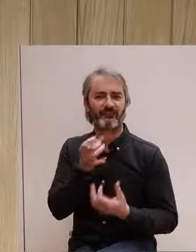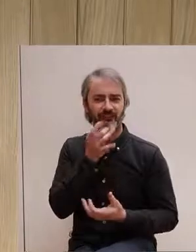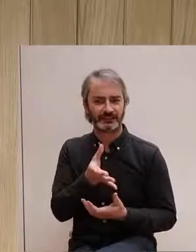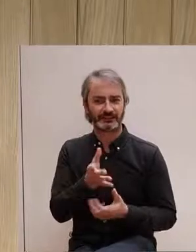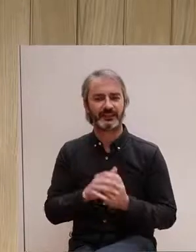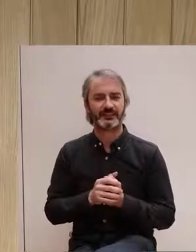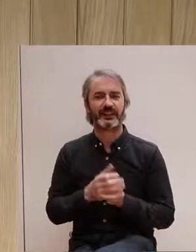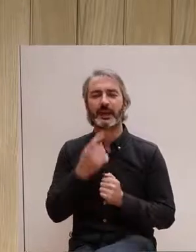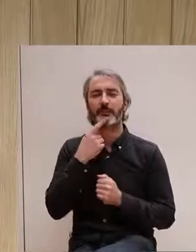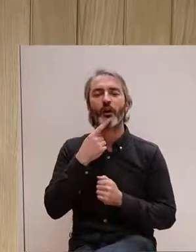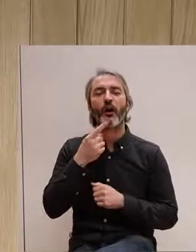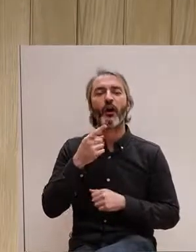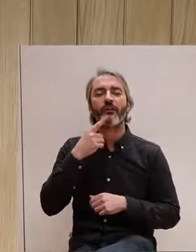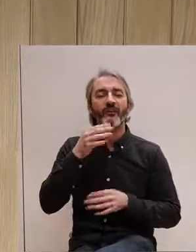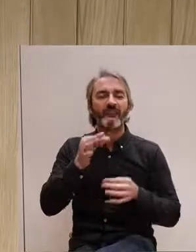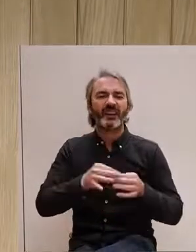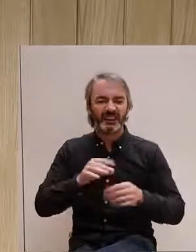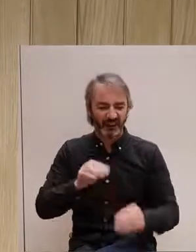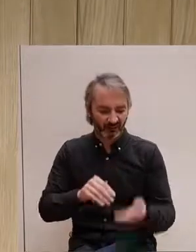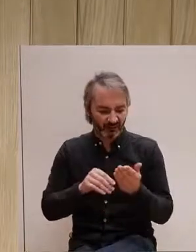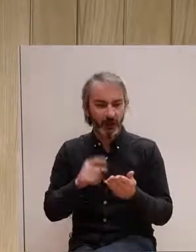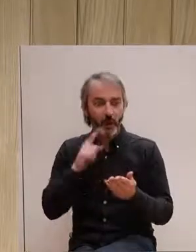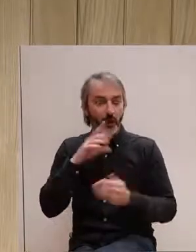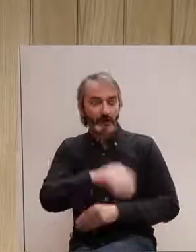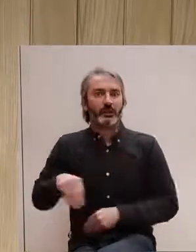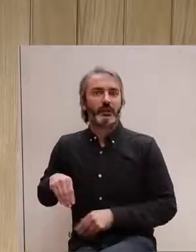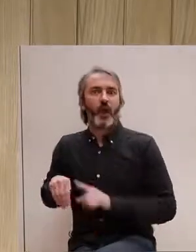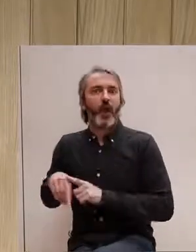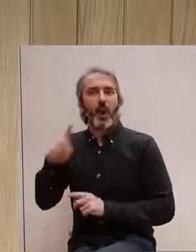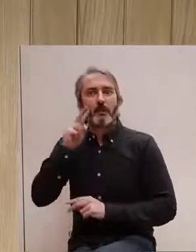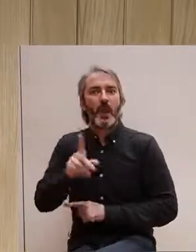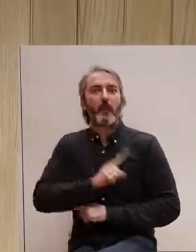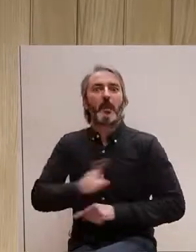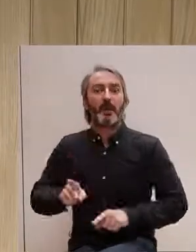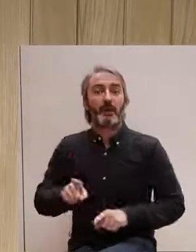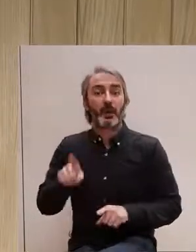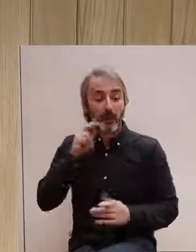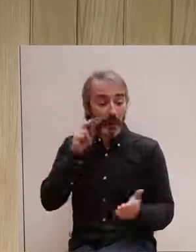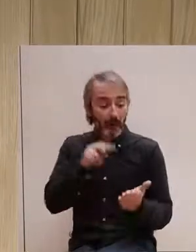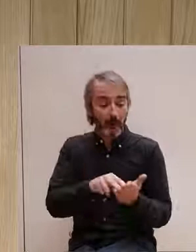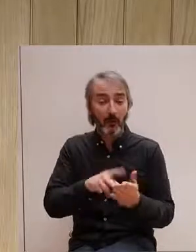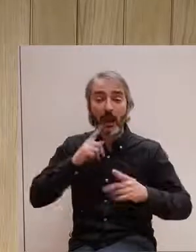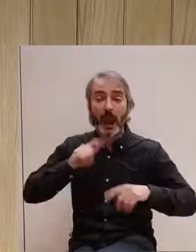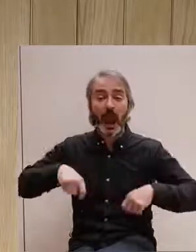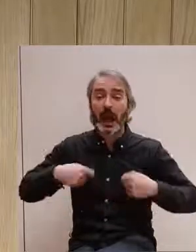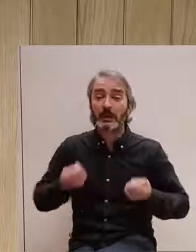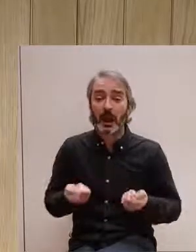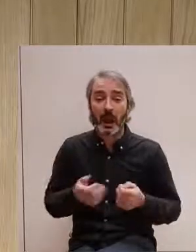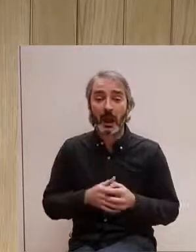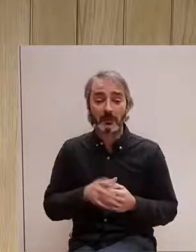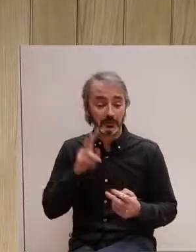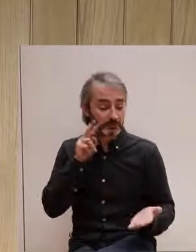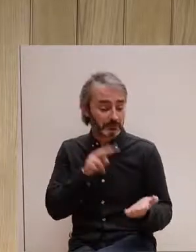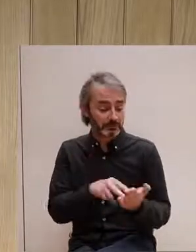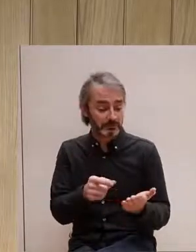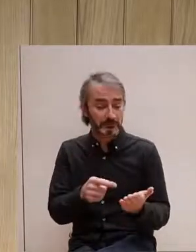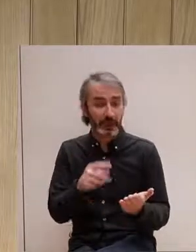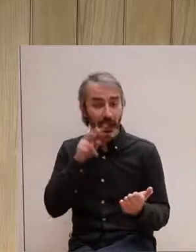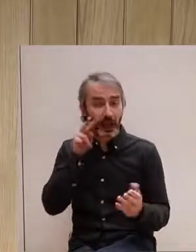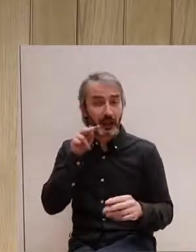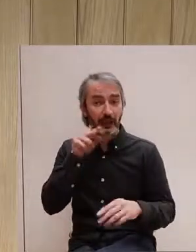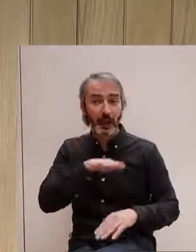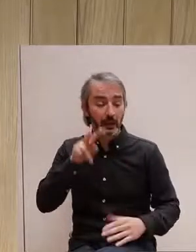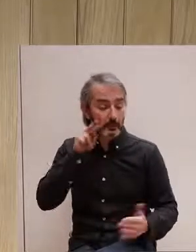un infant agafes la carta no li traguessis, plan, tu no miris això, sinó naturalitzar el tema del